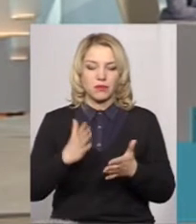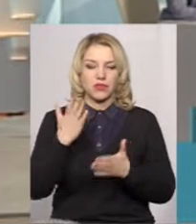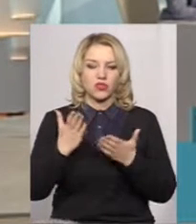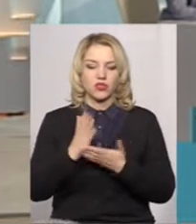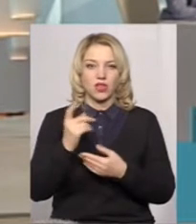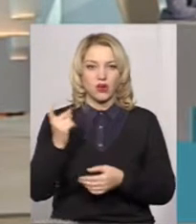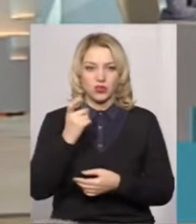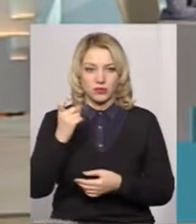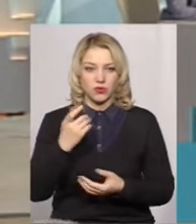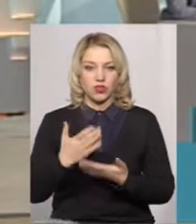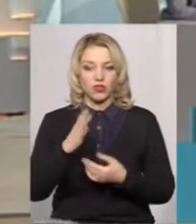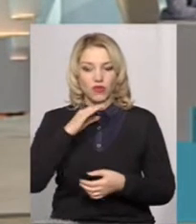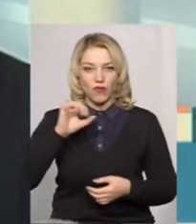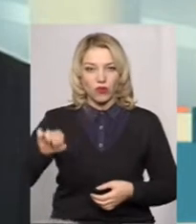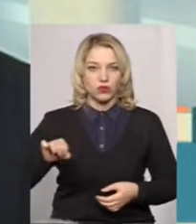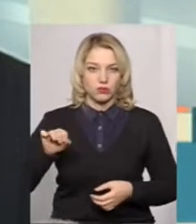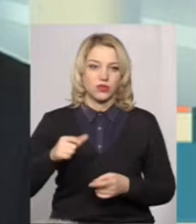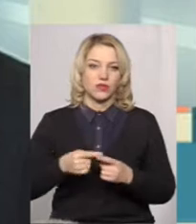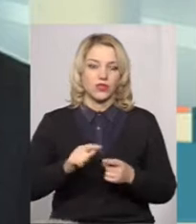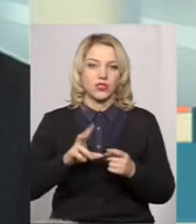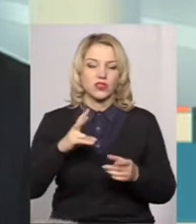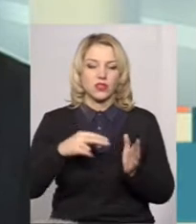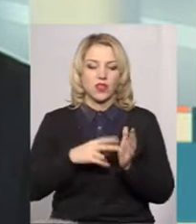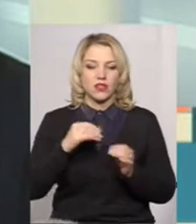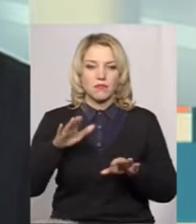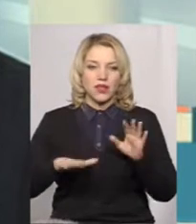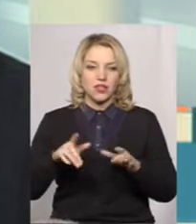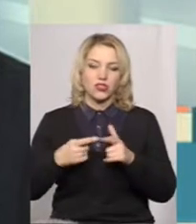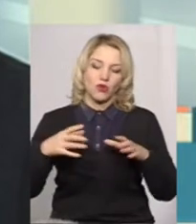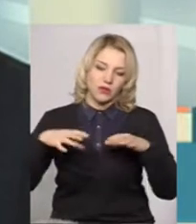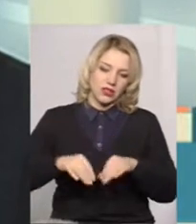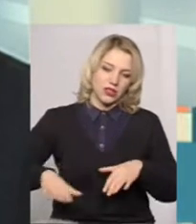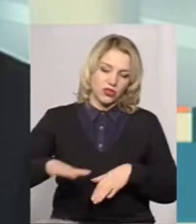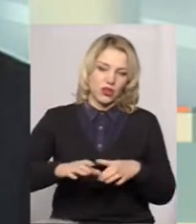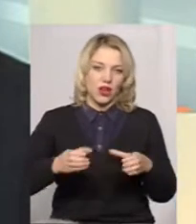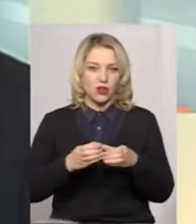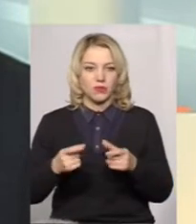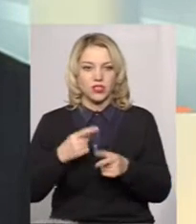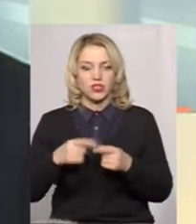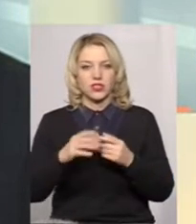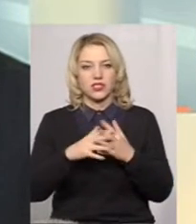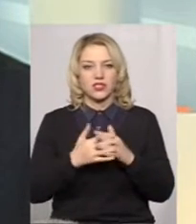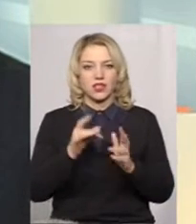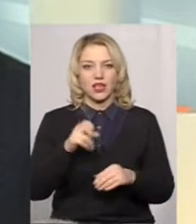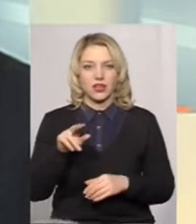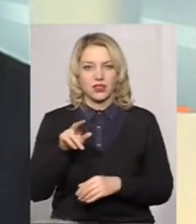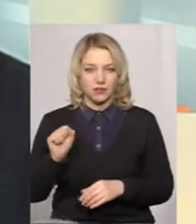Тобто цей водогін чи ці криниці стоять на балансі. Чи то об'єднана територіальна громада, чи то сільська рада і так далі.